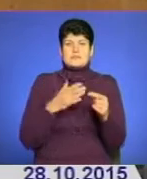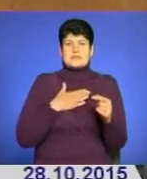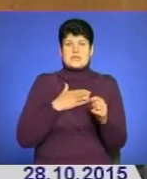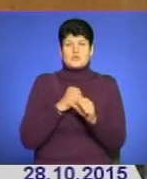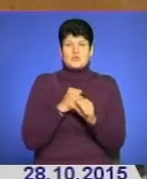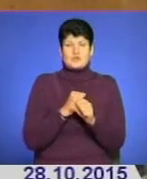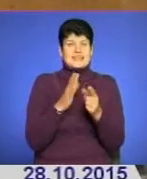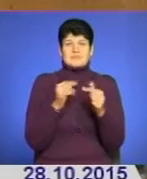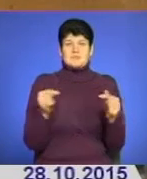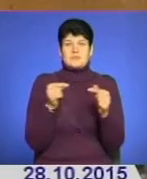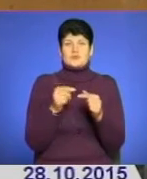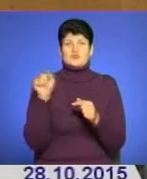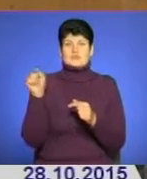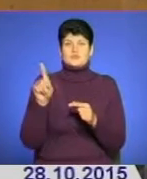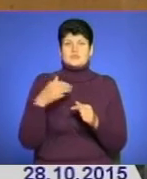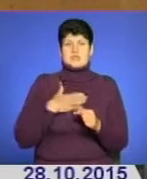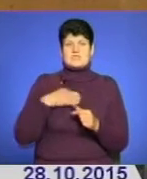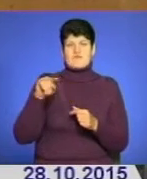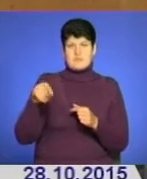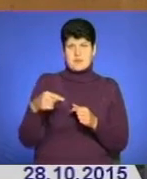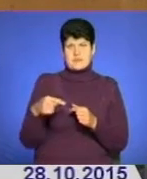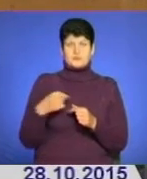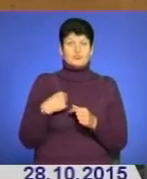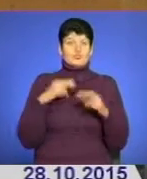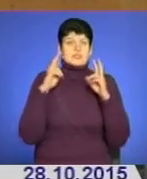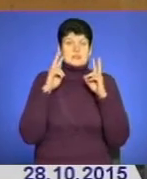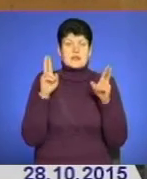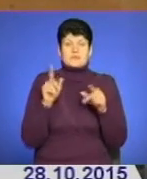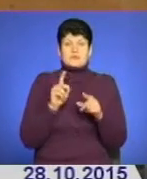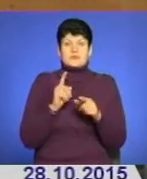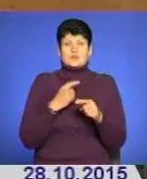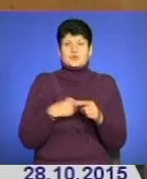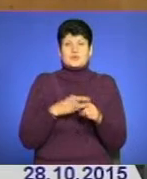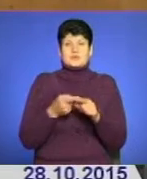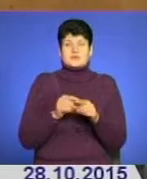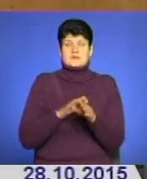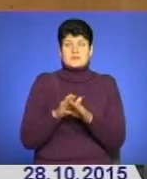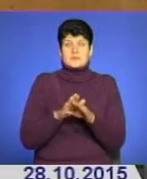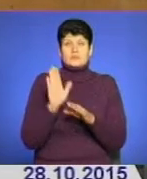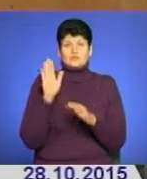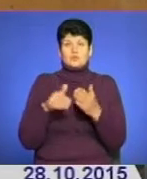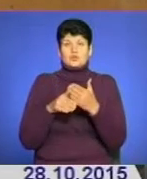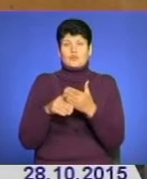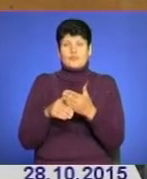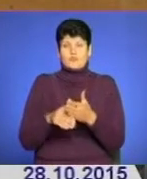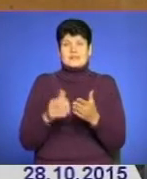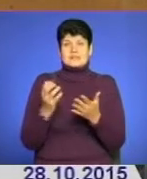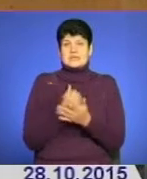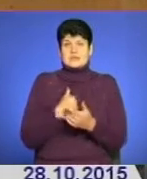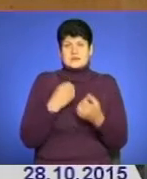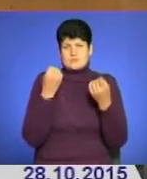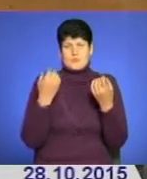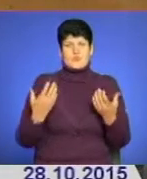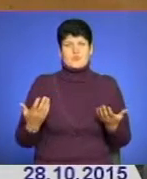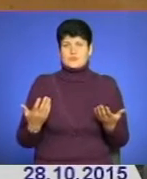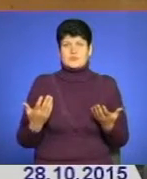роботою, не співпадають з тим, що з нас вимагається. Тому не знаємо, як дати собі раду, сподіваємося, будемо допомагати. Знайти нас дуже просто.